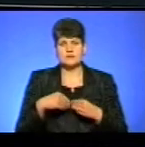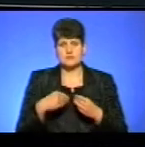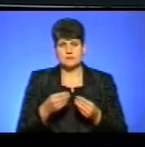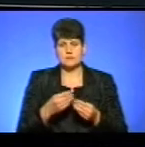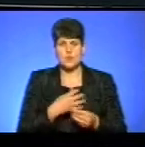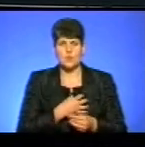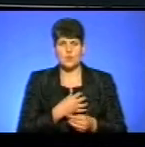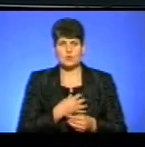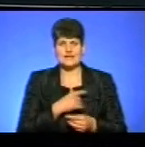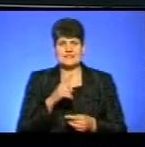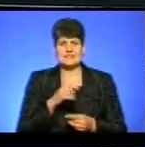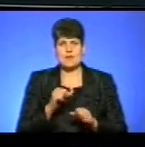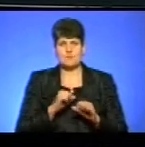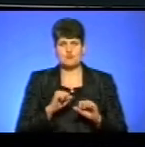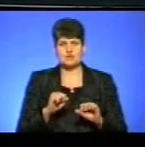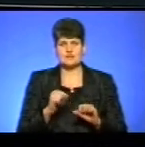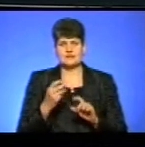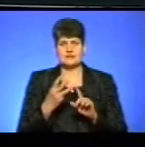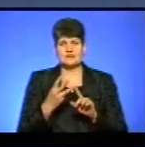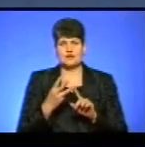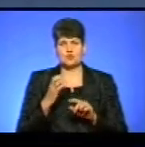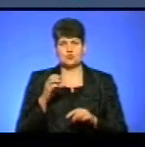орденом за мужність 3-го ступеня.